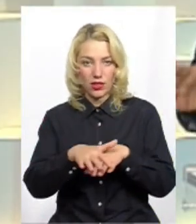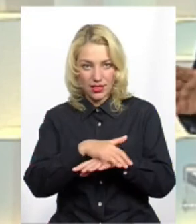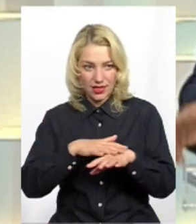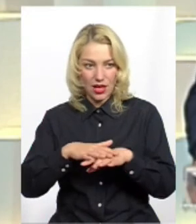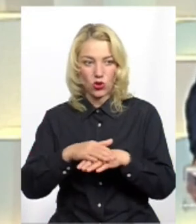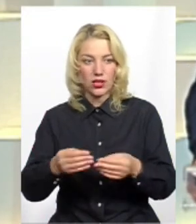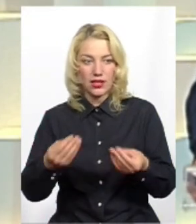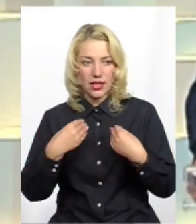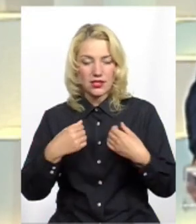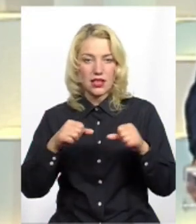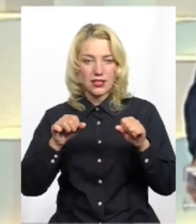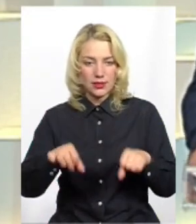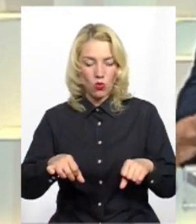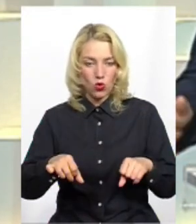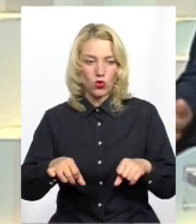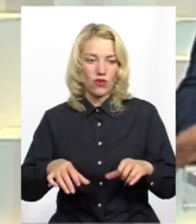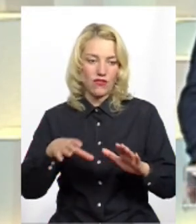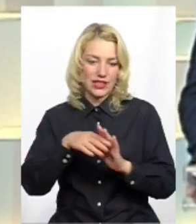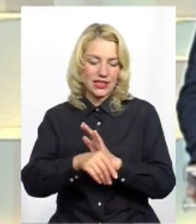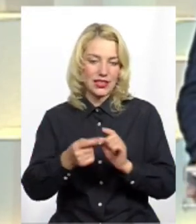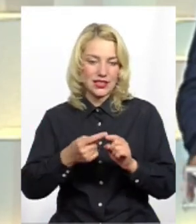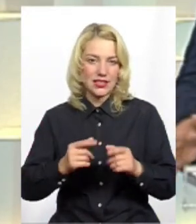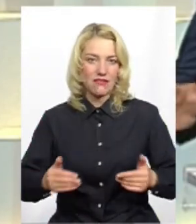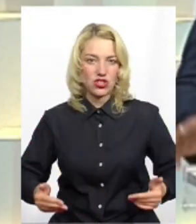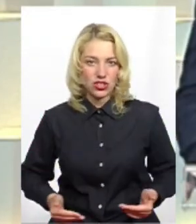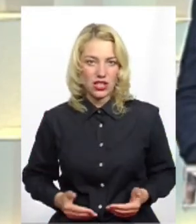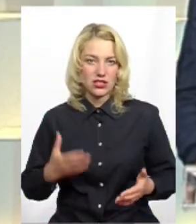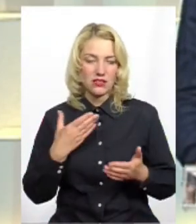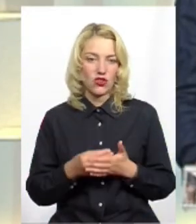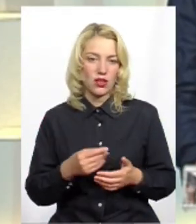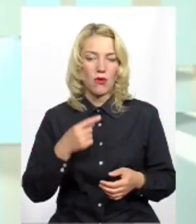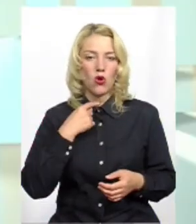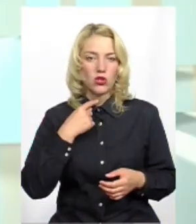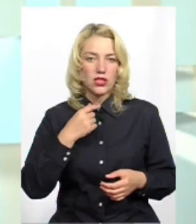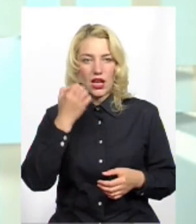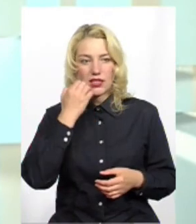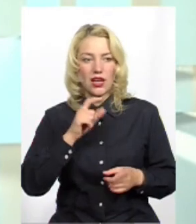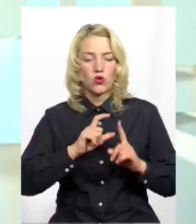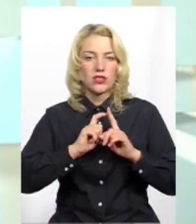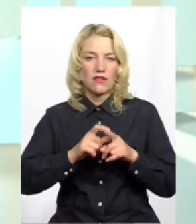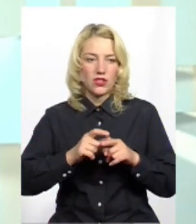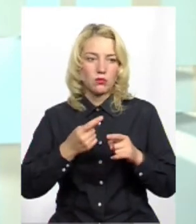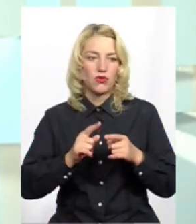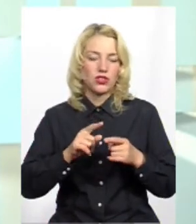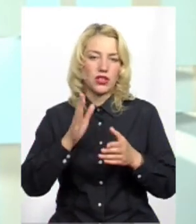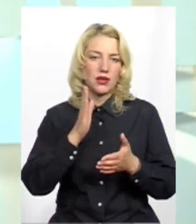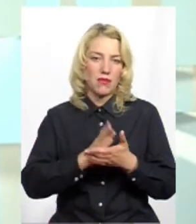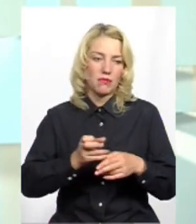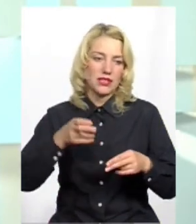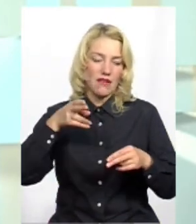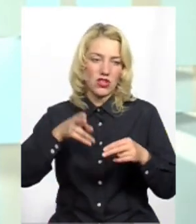дасть змогу втілити це в життя своїми голосами. Дякую за відповіді у цьому блоці і маємо